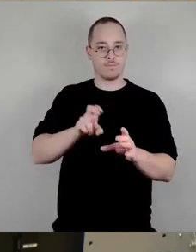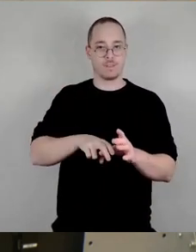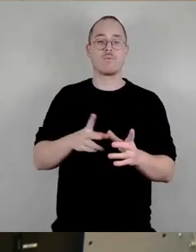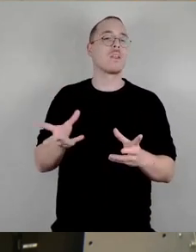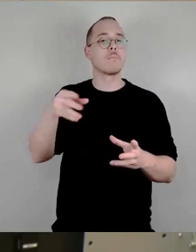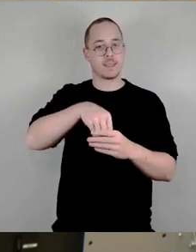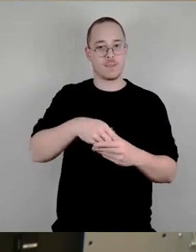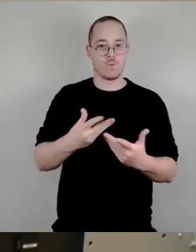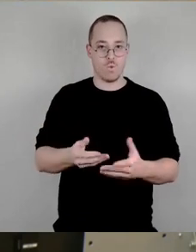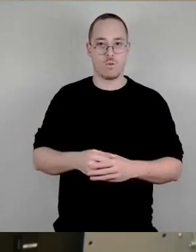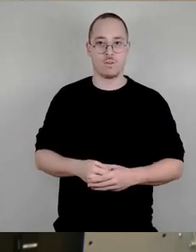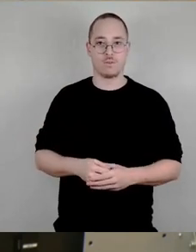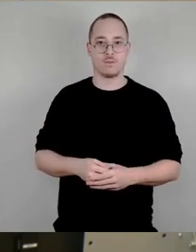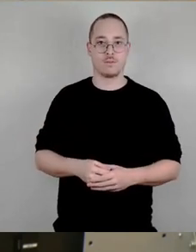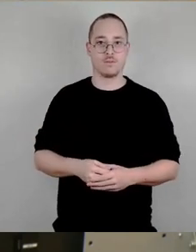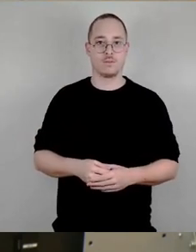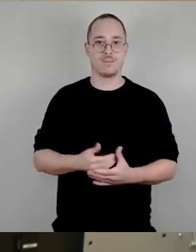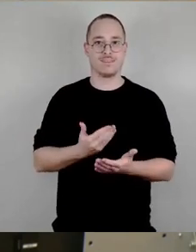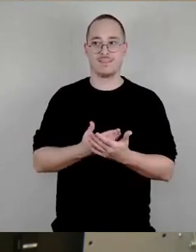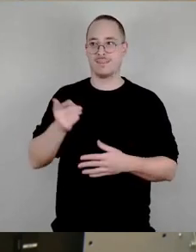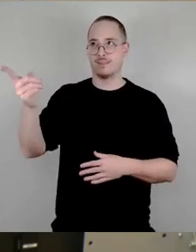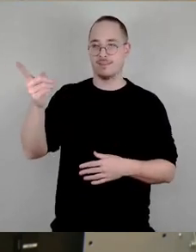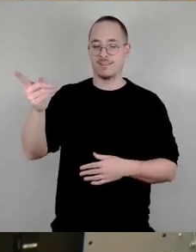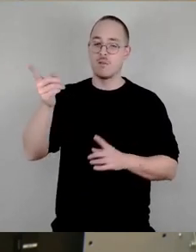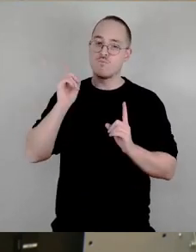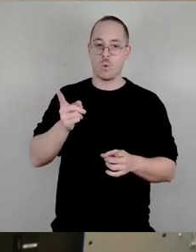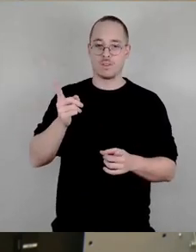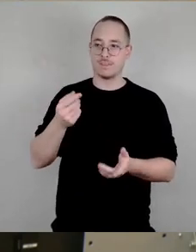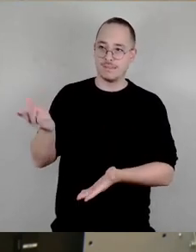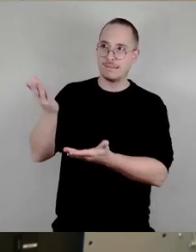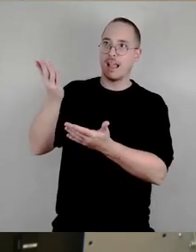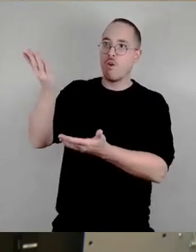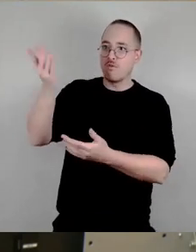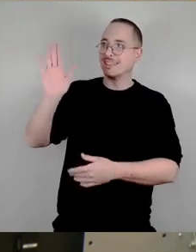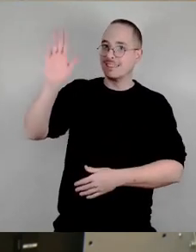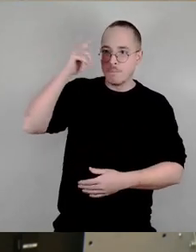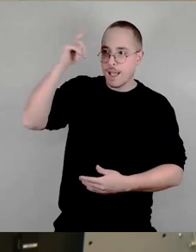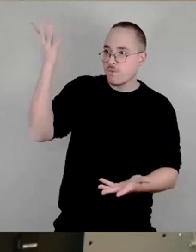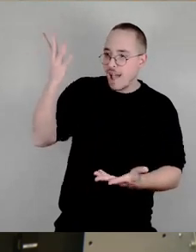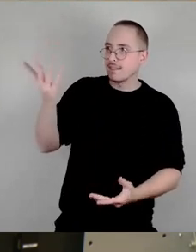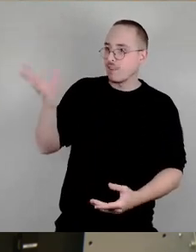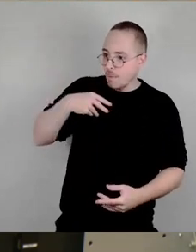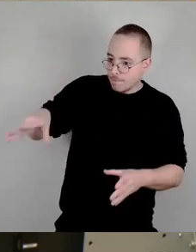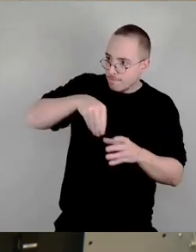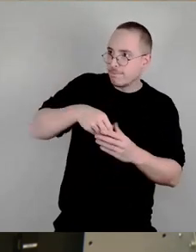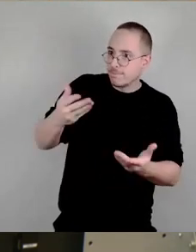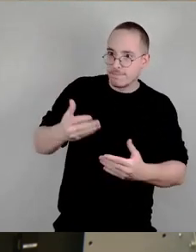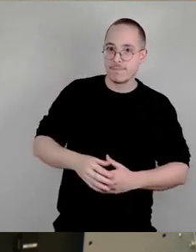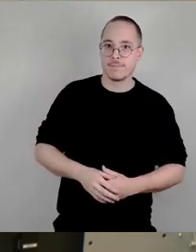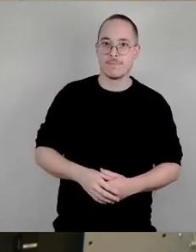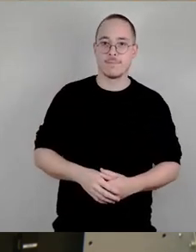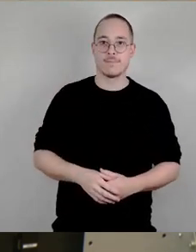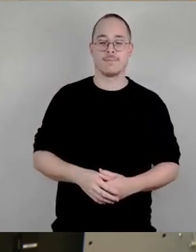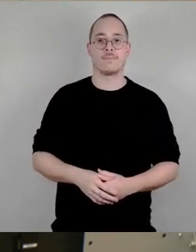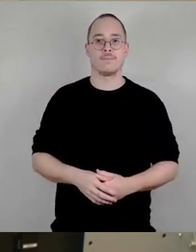Das ist seine Aufgabe Und da muss er endlich mal in die Brüchen kommen Was tun, seine Meinung einbringen Und die Interessen der Stadt eben gemeinsam mit der